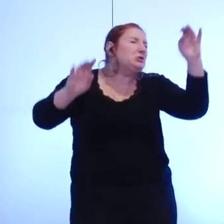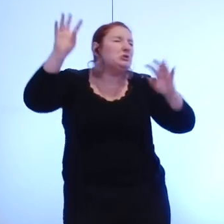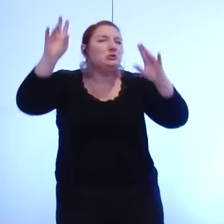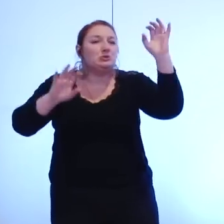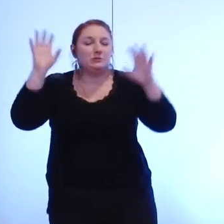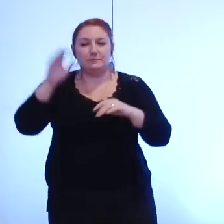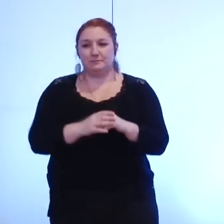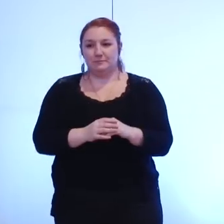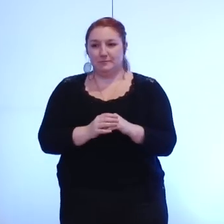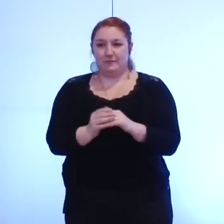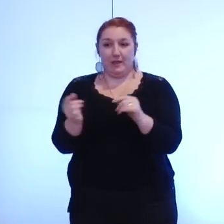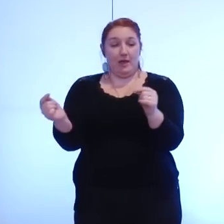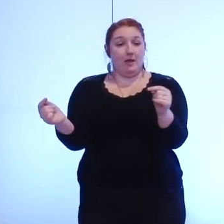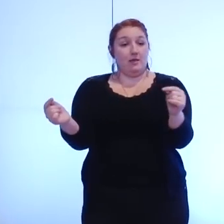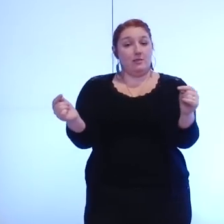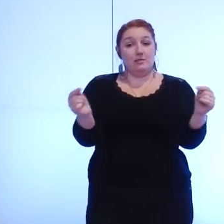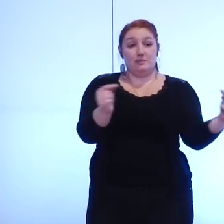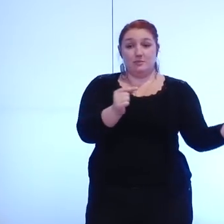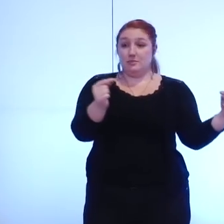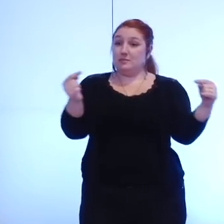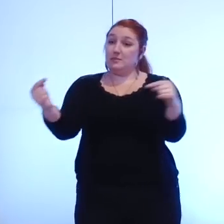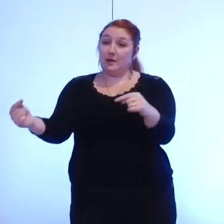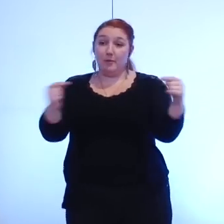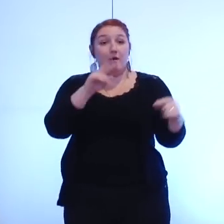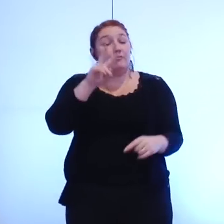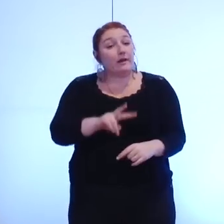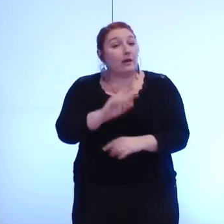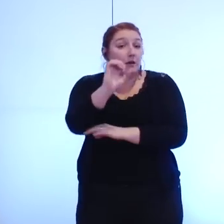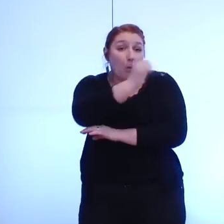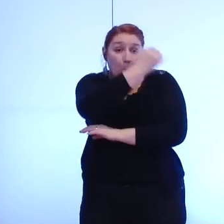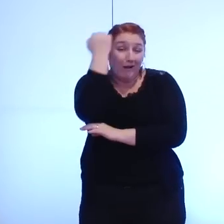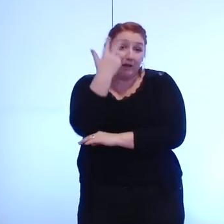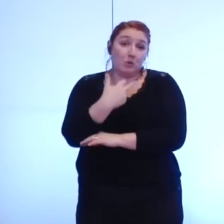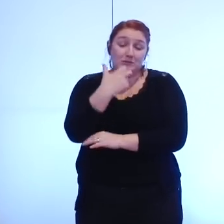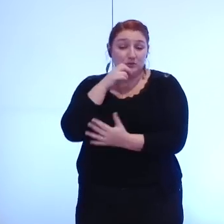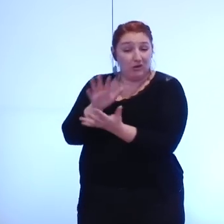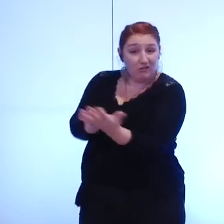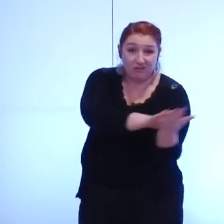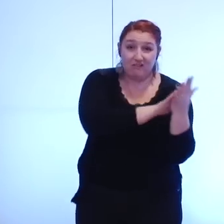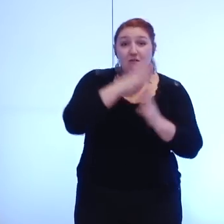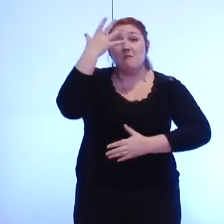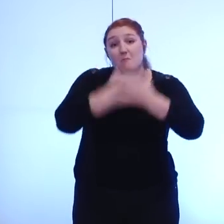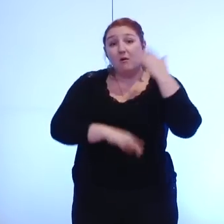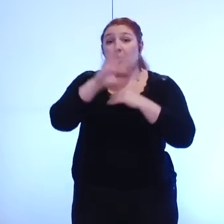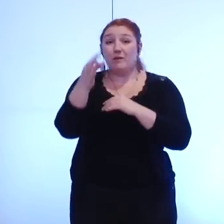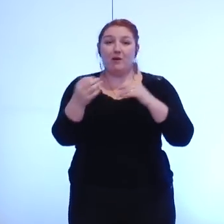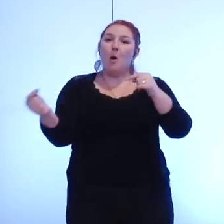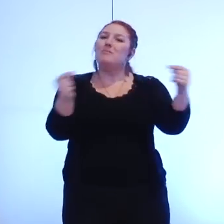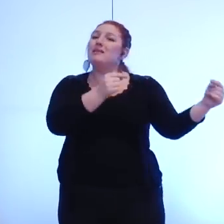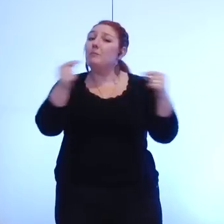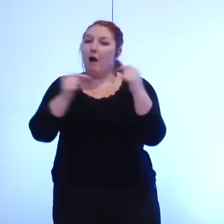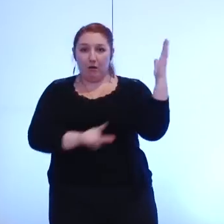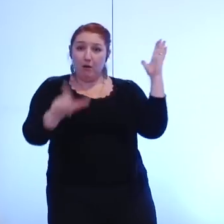ce débat finalement que nous regrettons de ne avoir avec nos concitoyens c'est un débat qui était inscrit dans la loi inscrit dans le